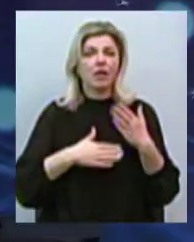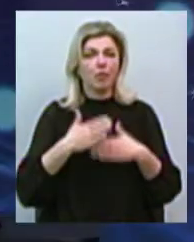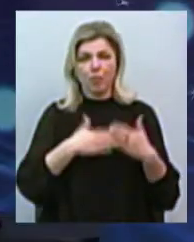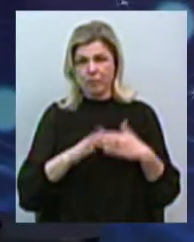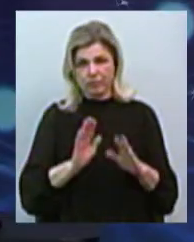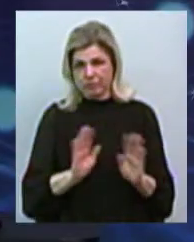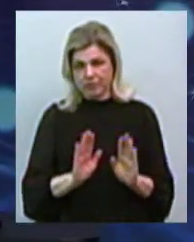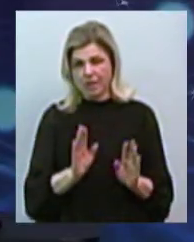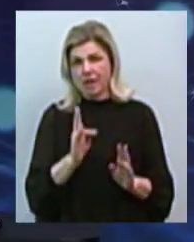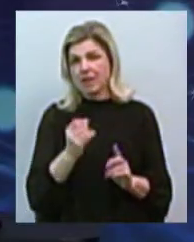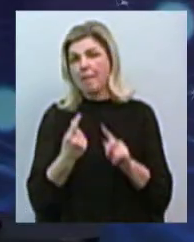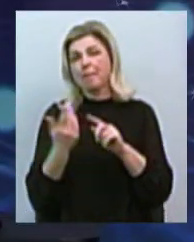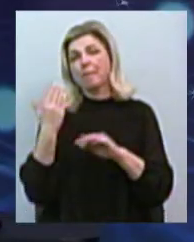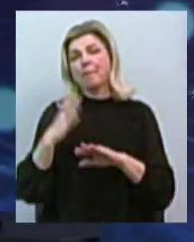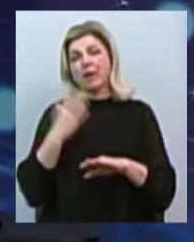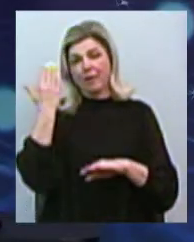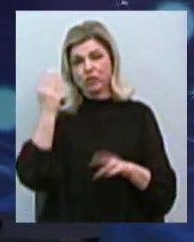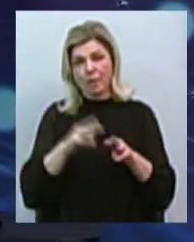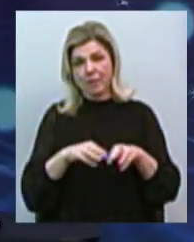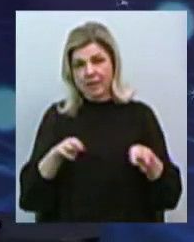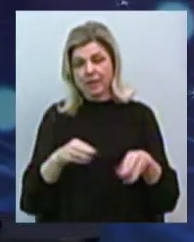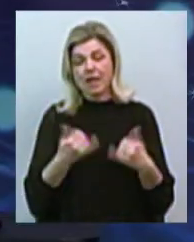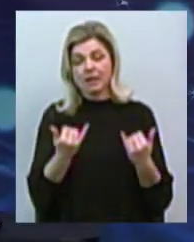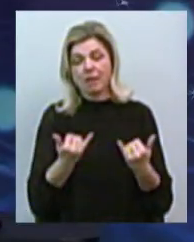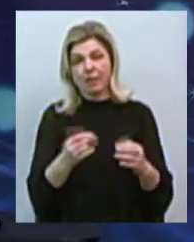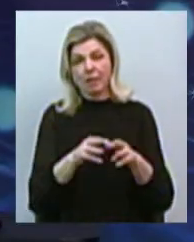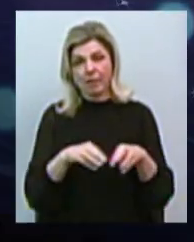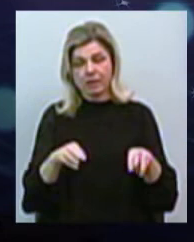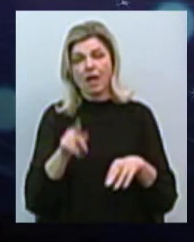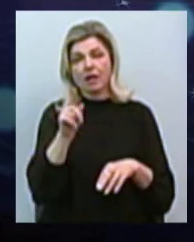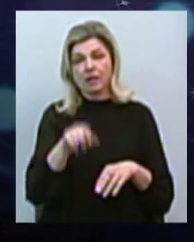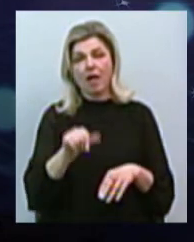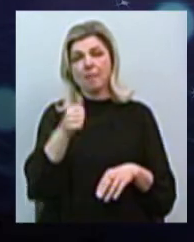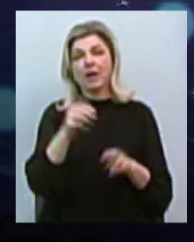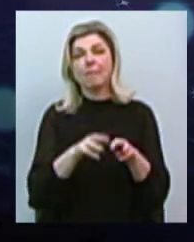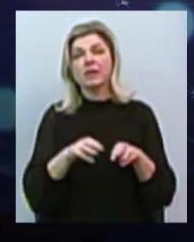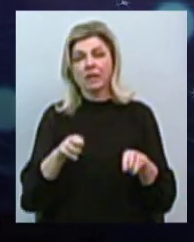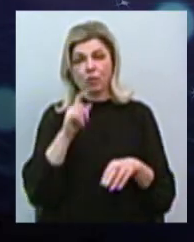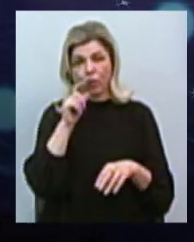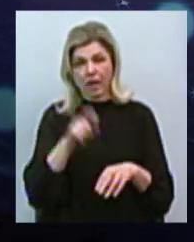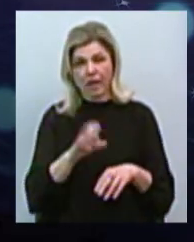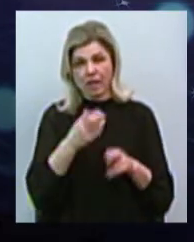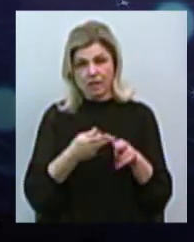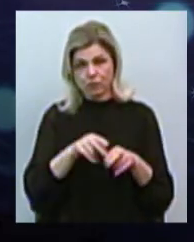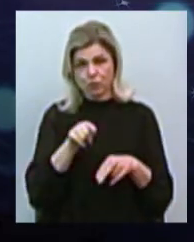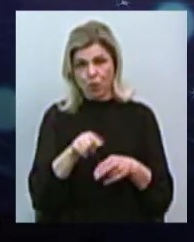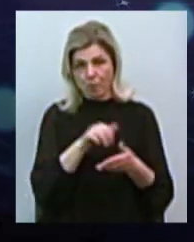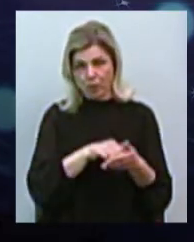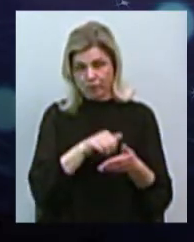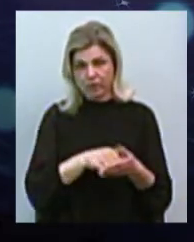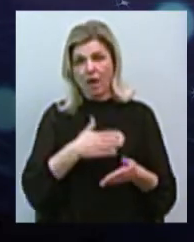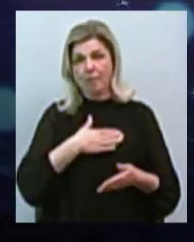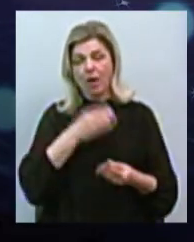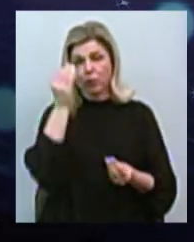міністра, ані теперішнього міністра, навіть прем'єр-міністра України з цього приводу. Моя думка,